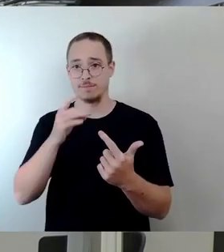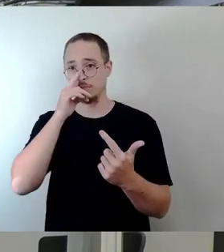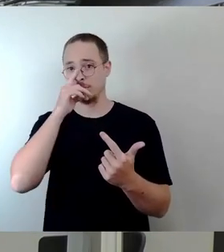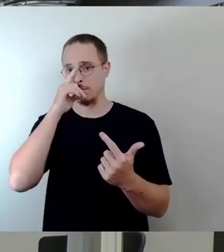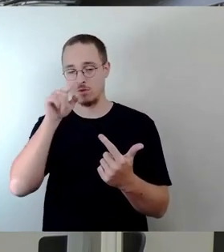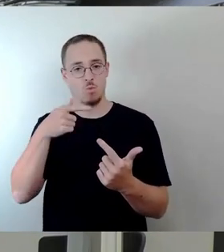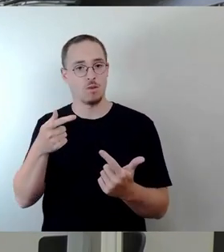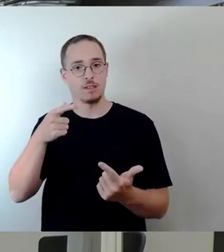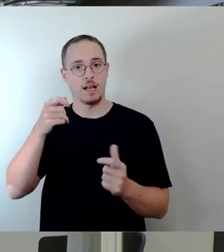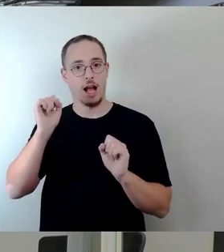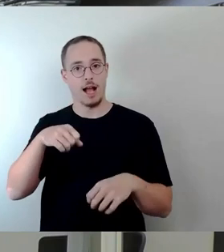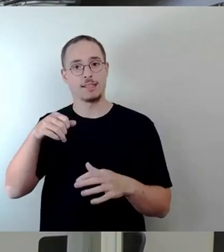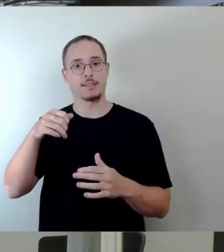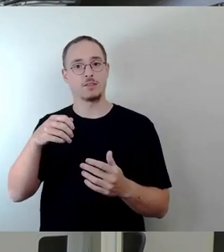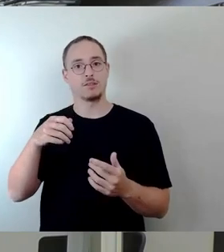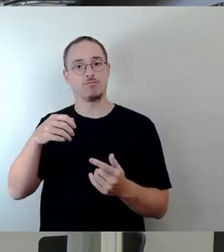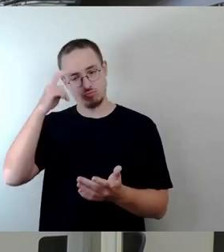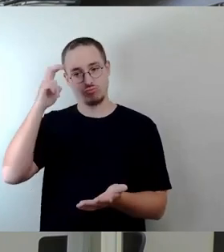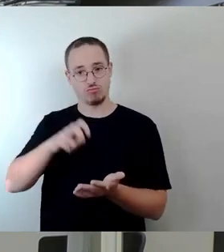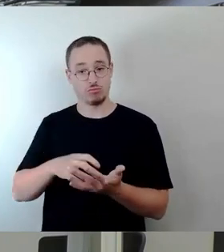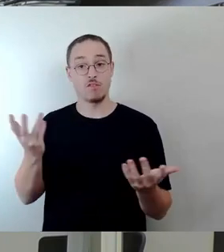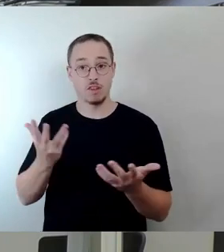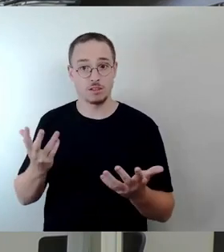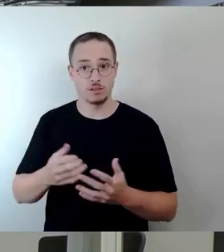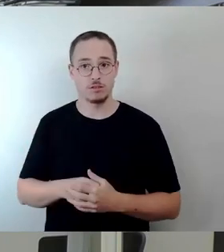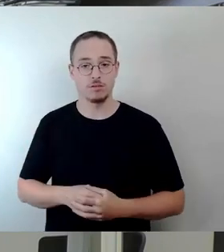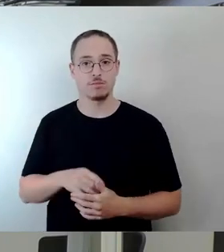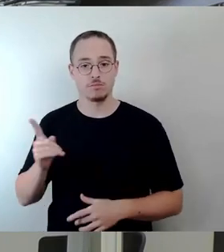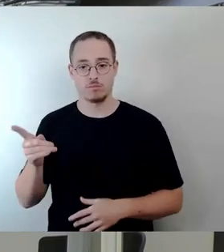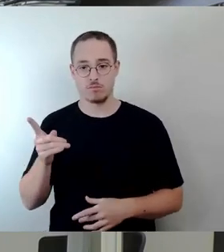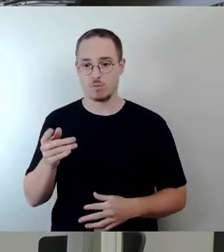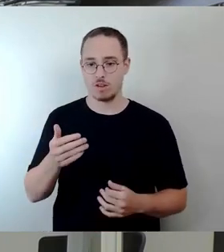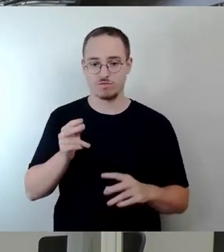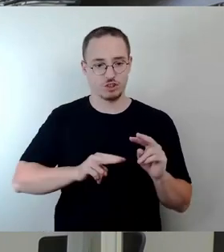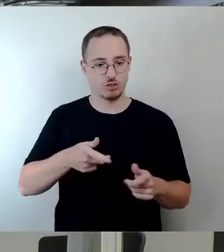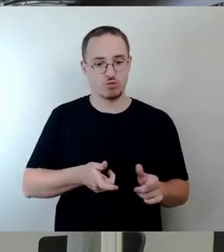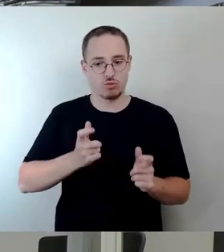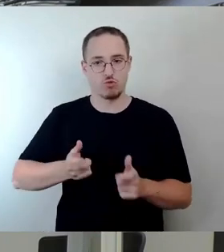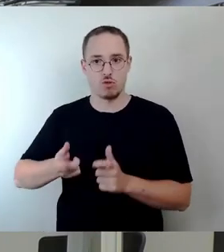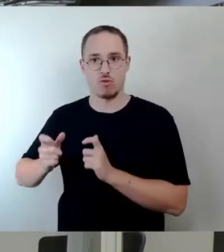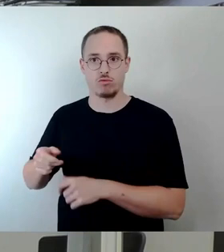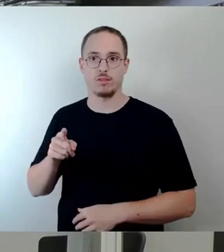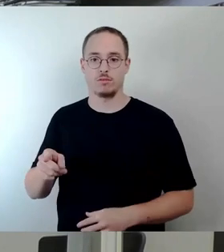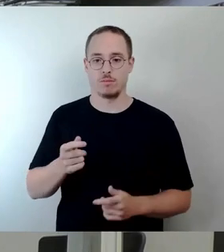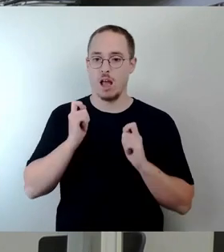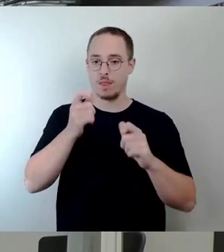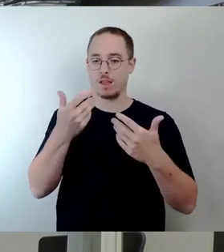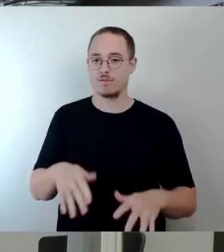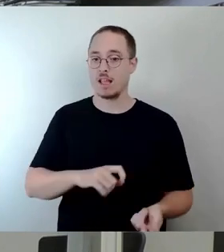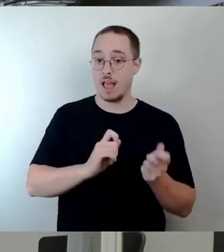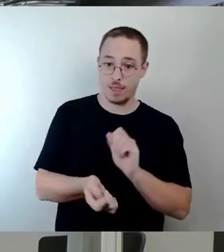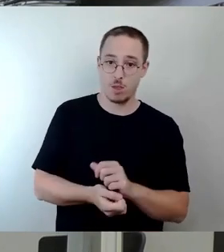Wir haben in den Ausschüssen, im Kulturausschuss und im Bauausschuss die Änderung beantragt, es ist gerade schon erwähnt worden, dass die